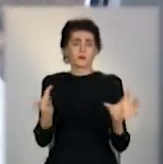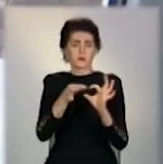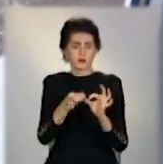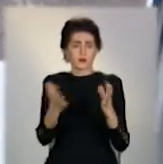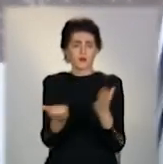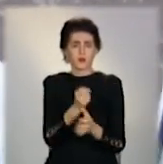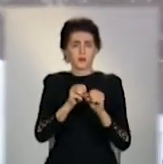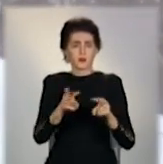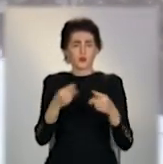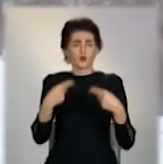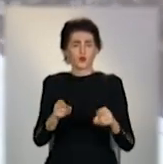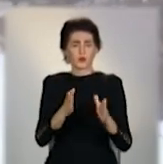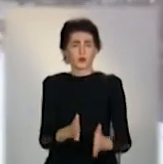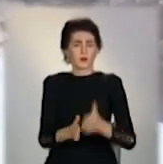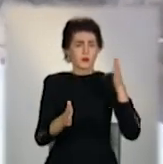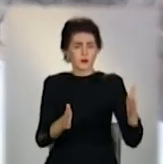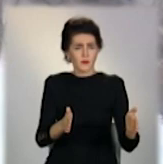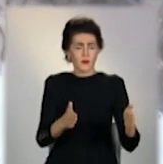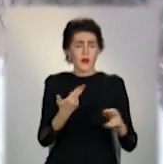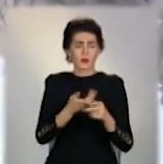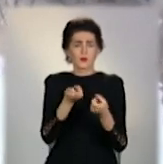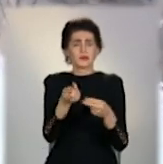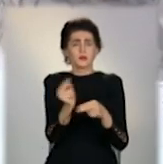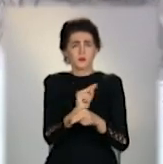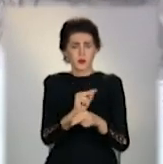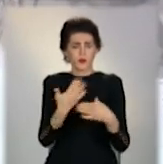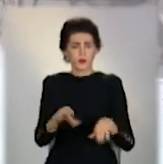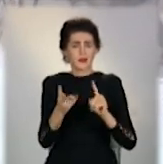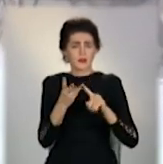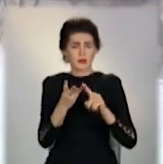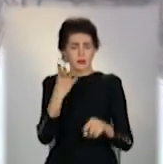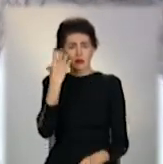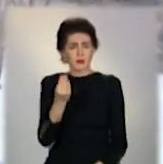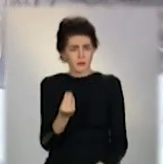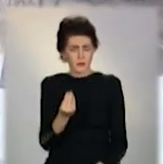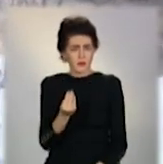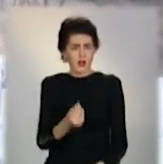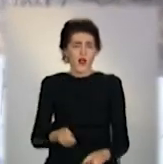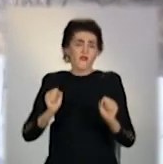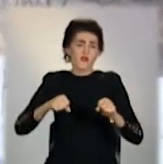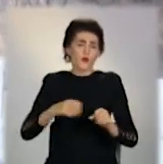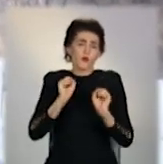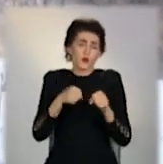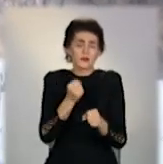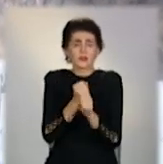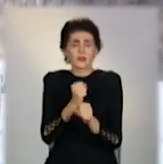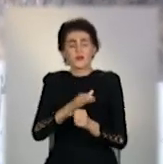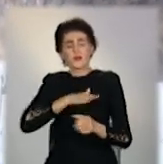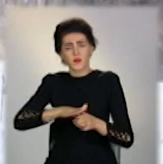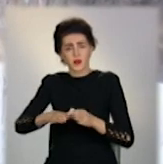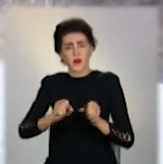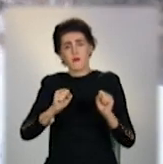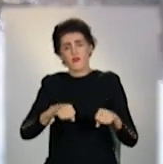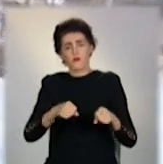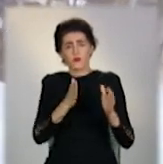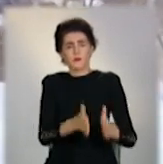вийшов тут. Ось вони його справляють. Це вже третій день. Може би, вони його зроблять, і прорив